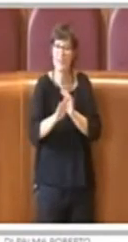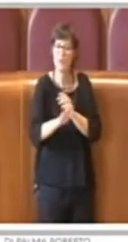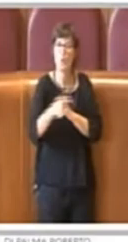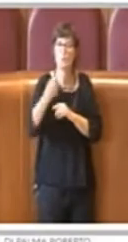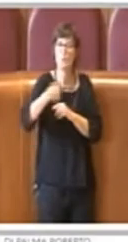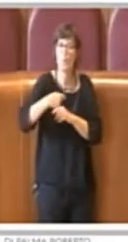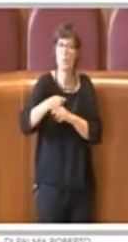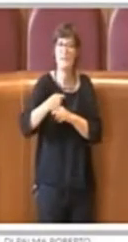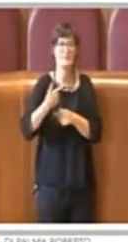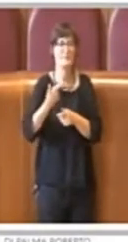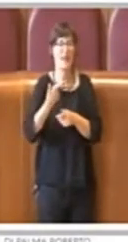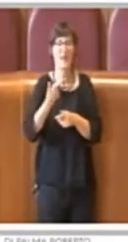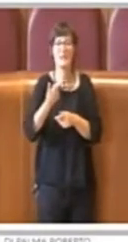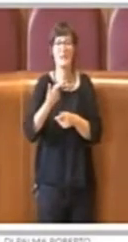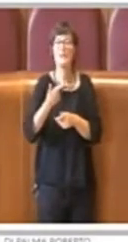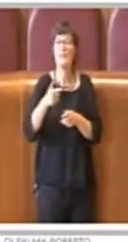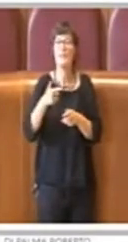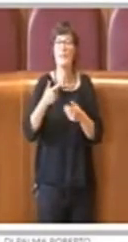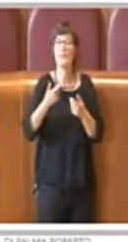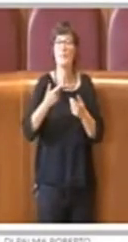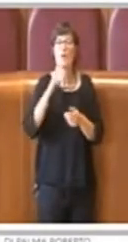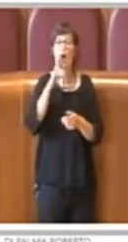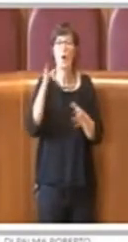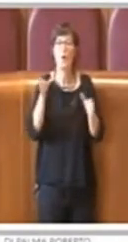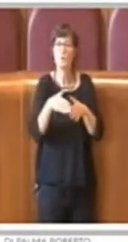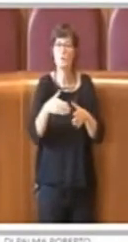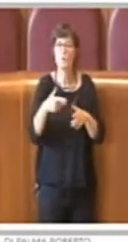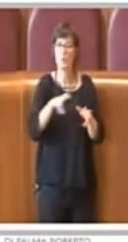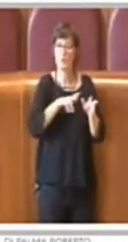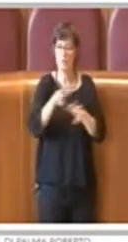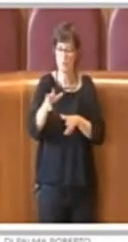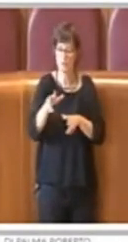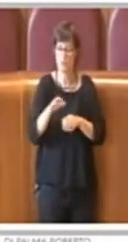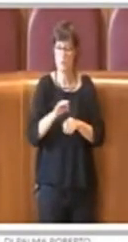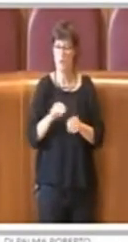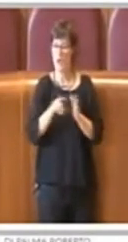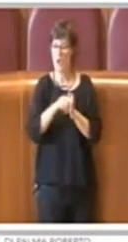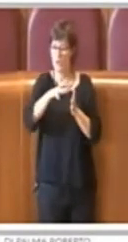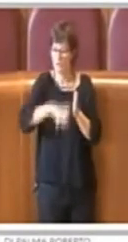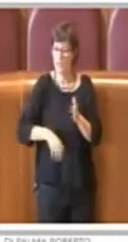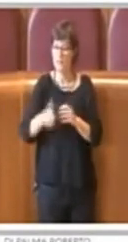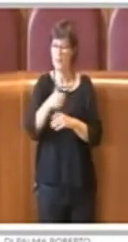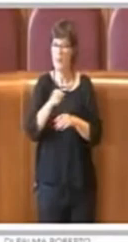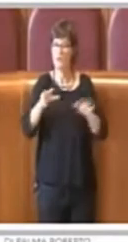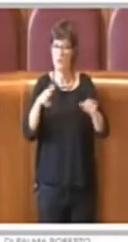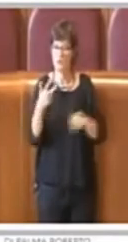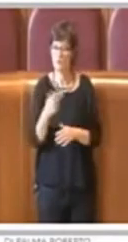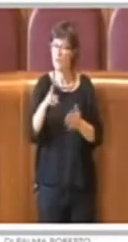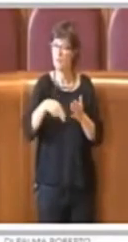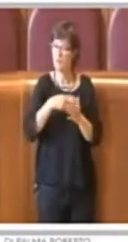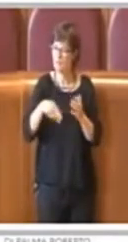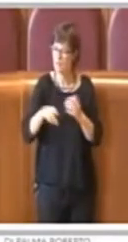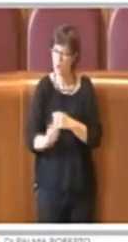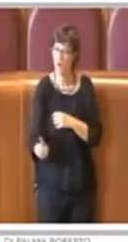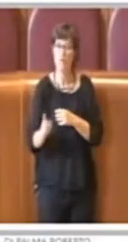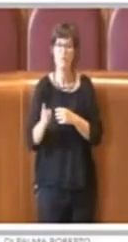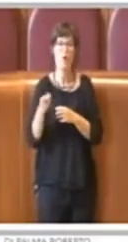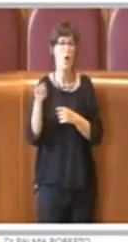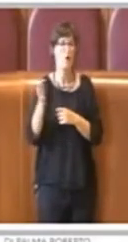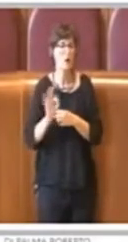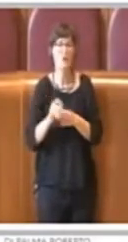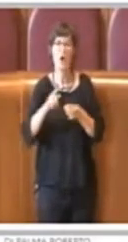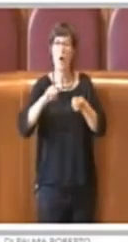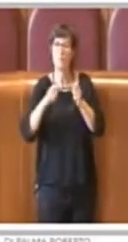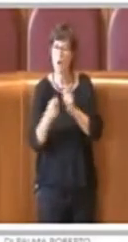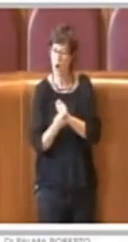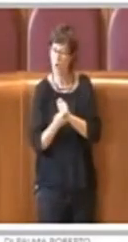richiesto. Non votano la delibera 183. Non hanno votato tante piccole modifiche di forma che di fatto non andavano contro le loro